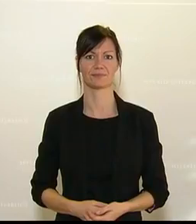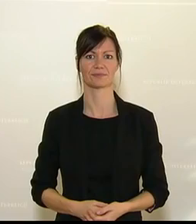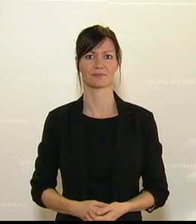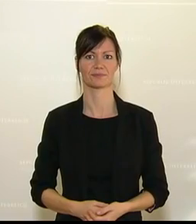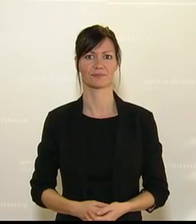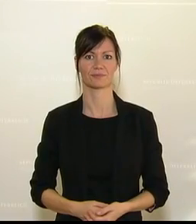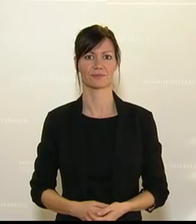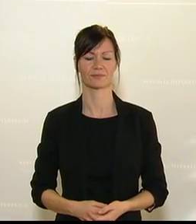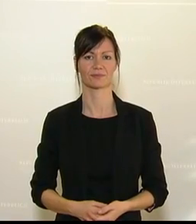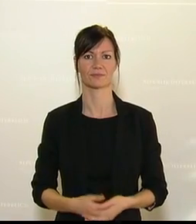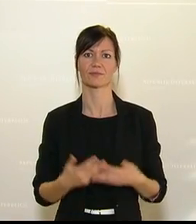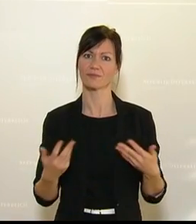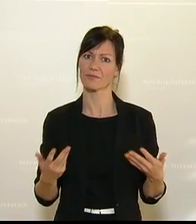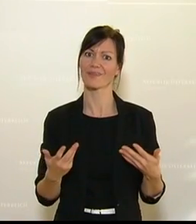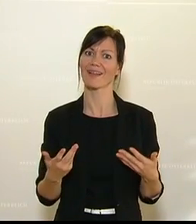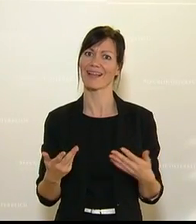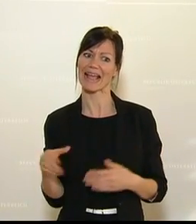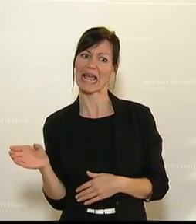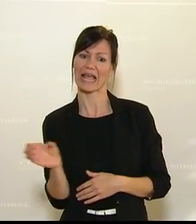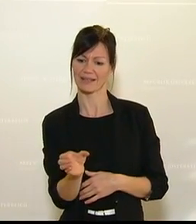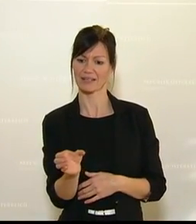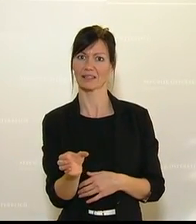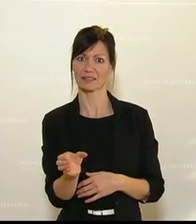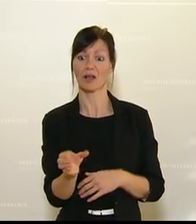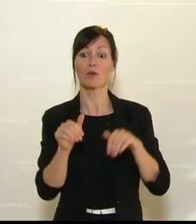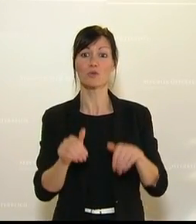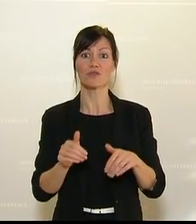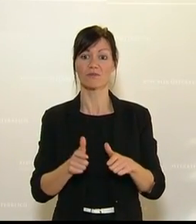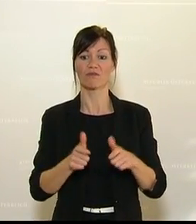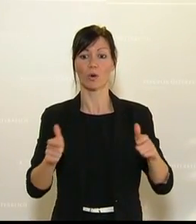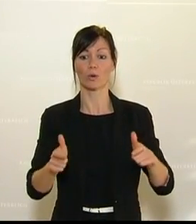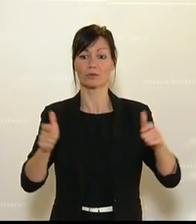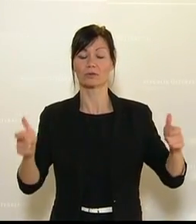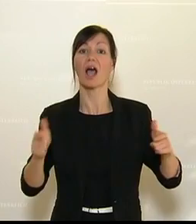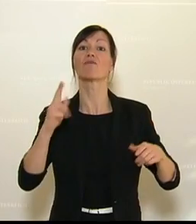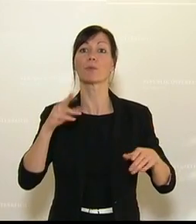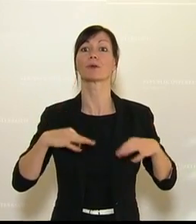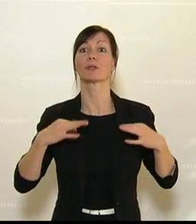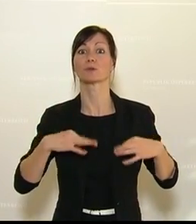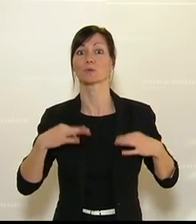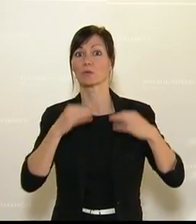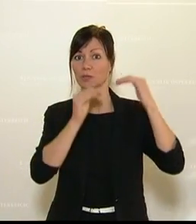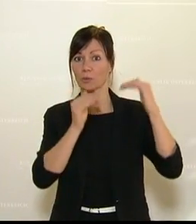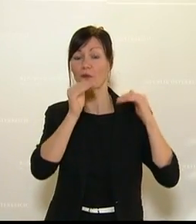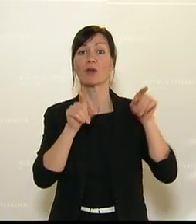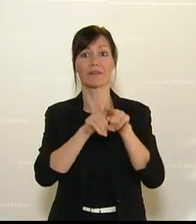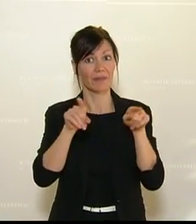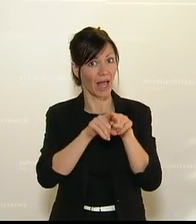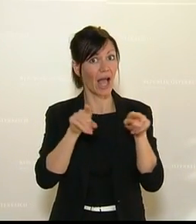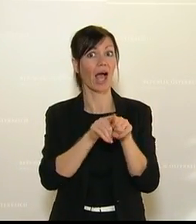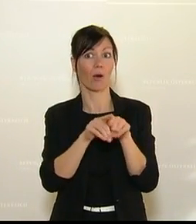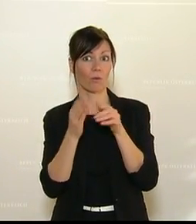Wir mussten diesen Einsatz ja sogar ausweiten, um die Gesundheitsbehörden bei der Bewältigung der Pandemie zu unterstützen.